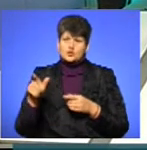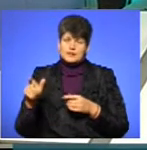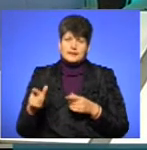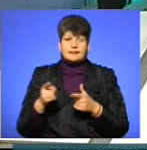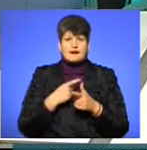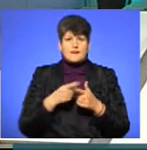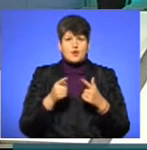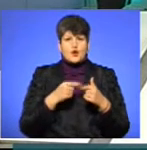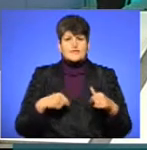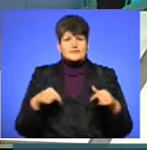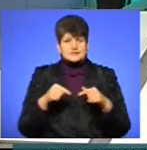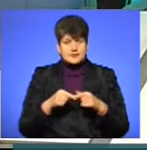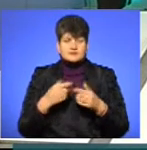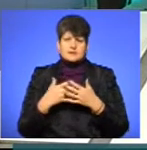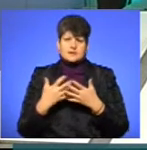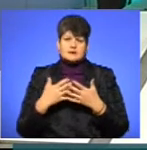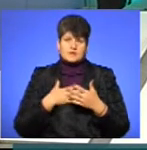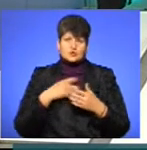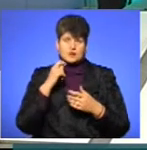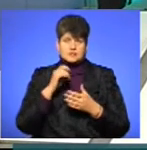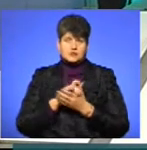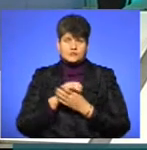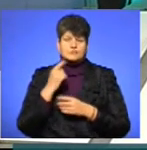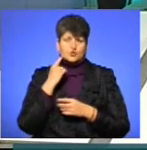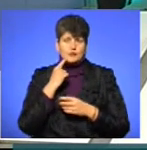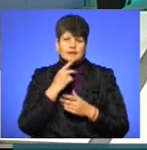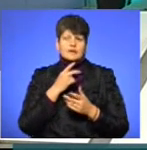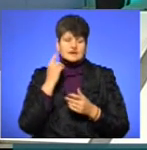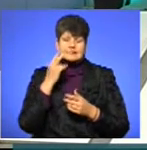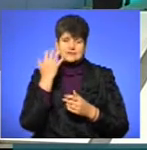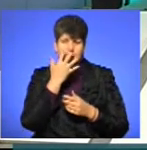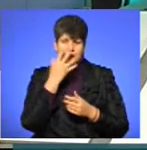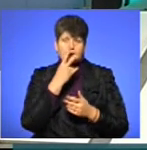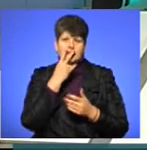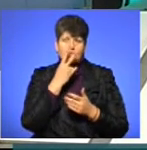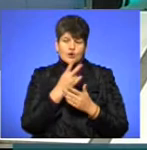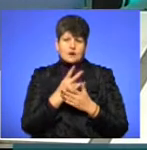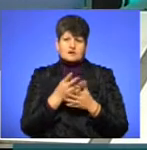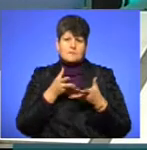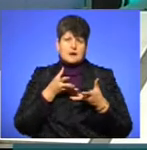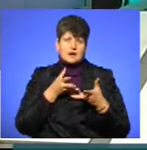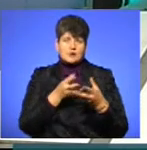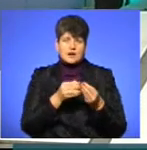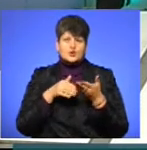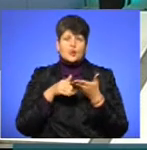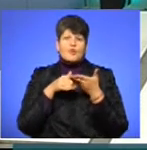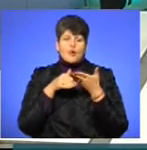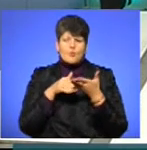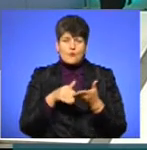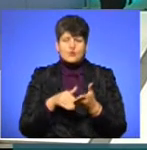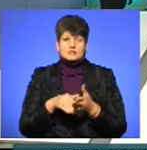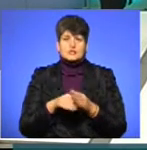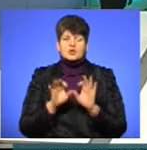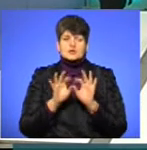даному випадку наше Українське товариство сліпих, яка покаже, переконає, допоможе, розкаже, що